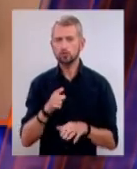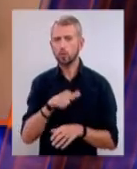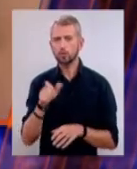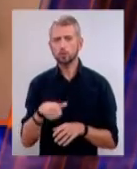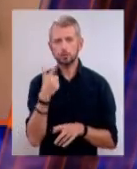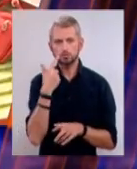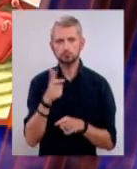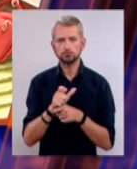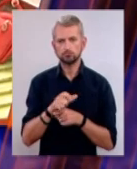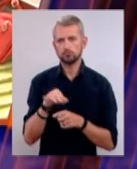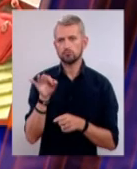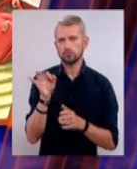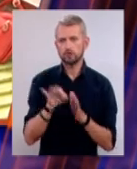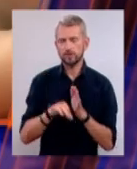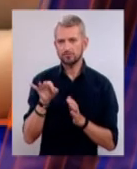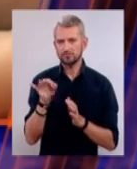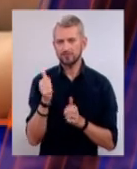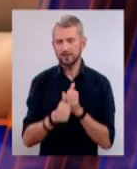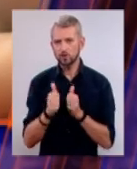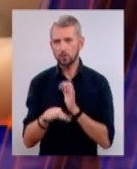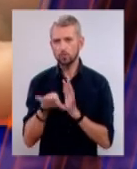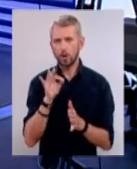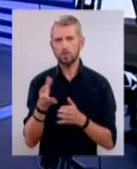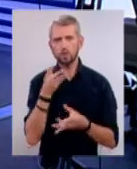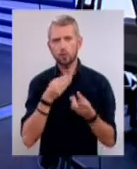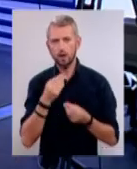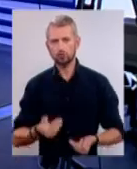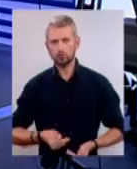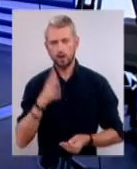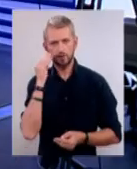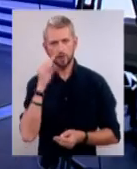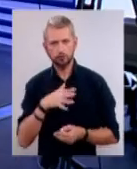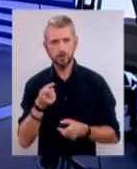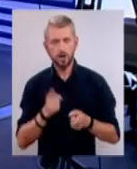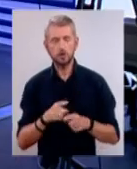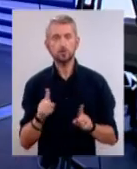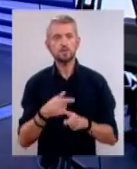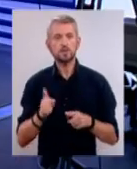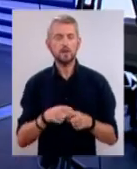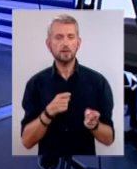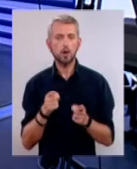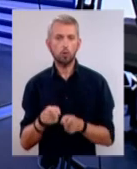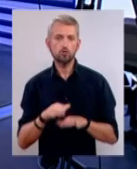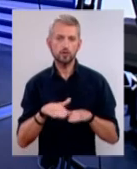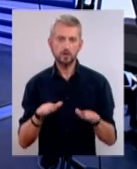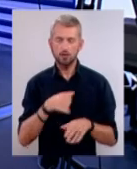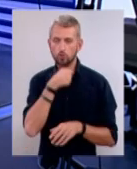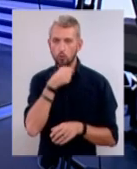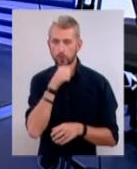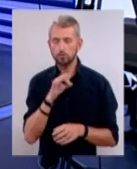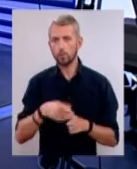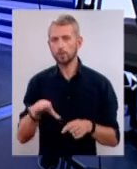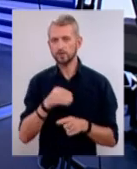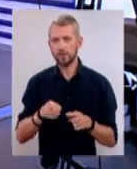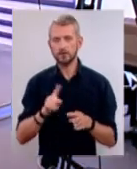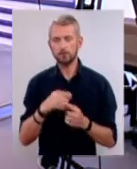обирають віртуальне життя, нехтуючи реальне? І чим це загрожує? Як дітям, так і дорослим. Про все це у програмі